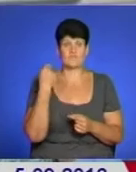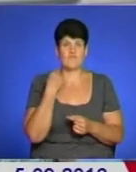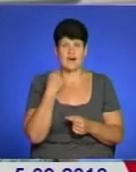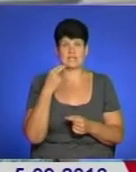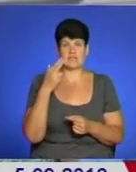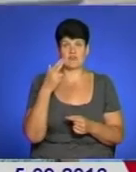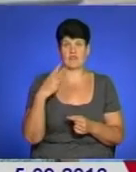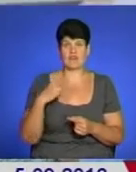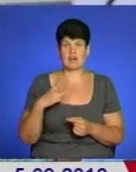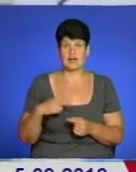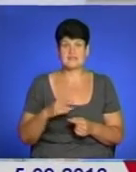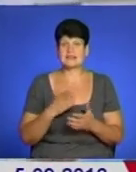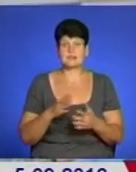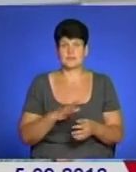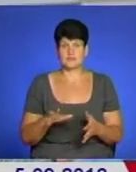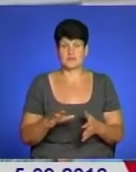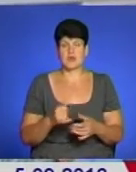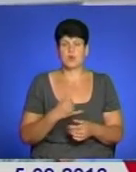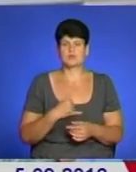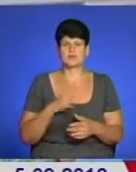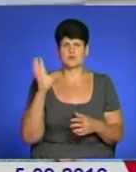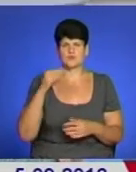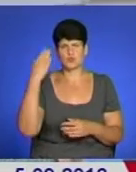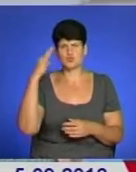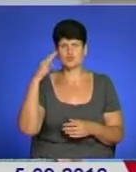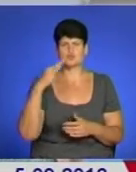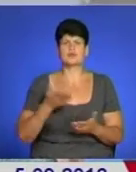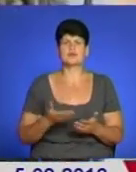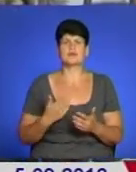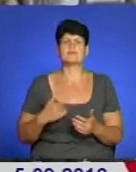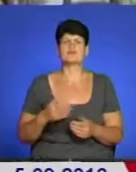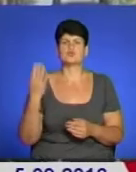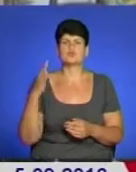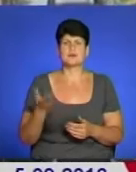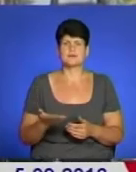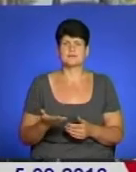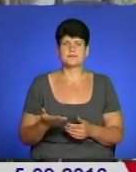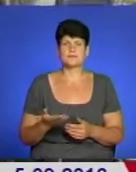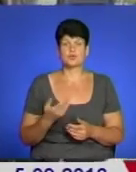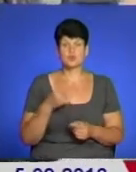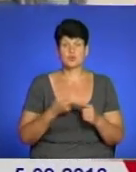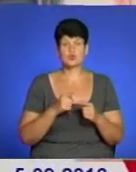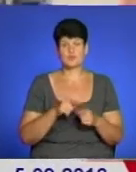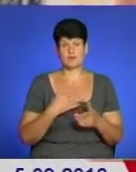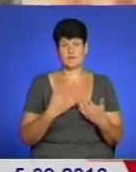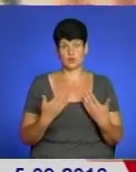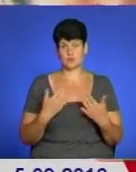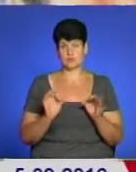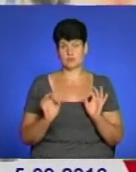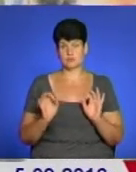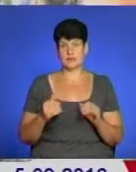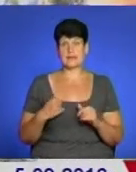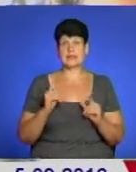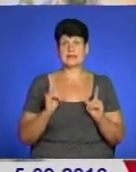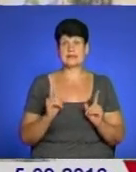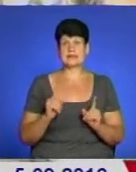Франції, чи де там не було. А в нас чого чуже? Для чого нам чуже, як ми маємо своє? До цього ставлюся нормально. Я тільки за,